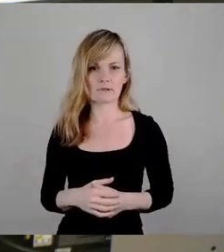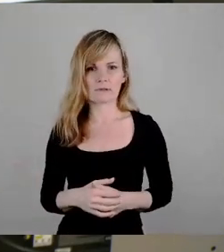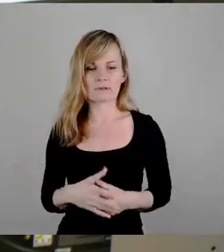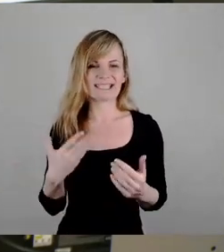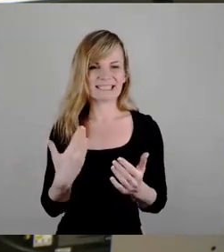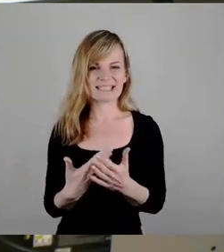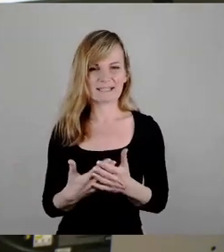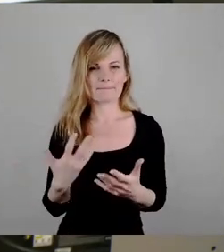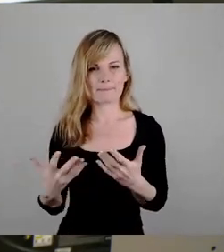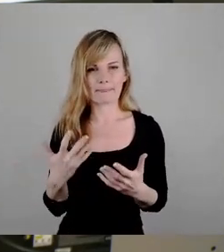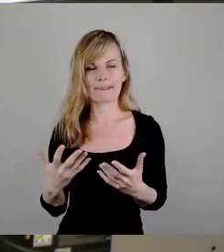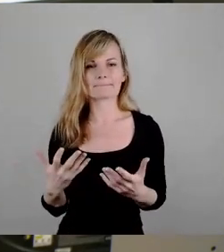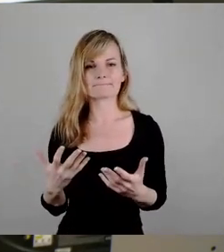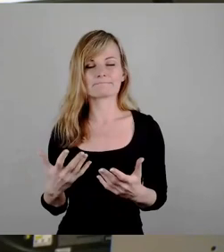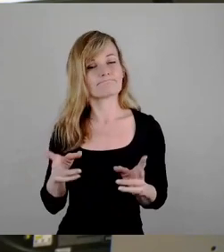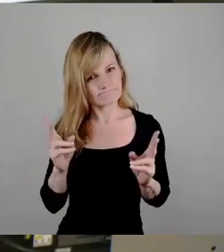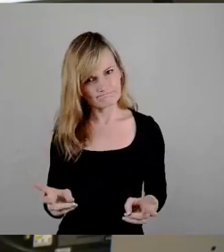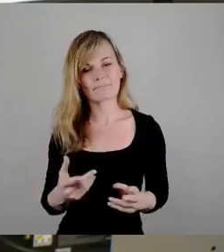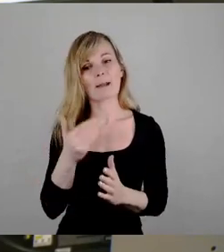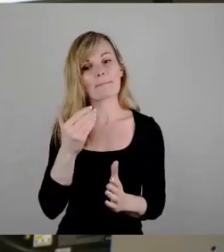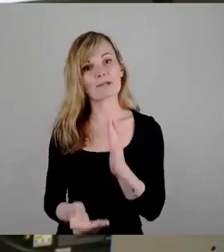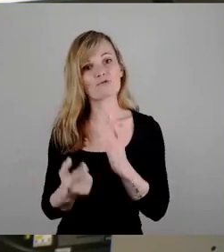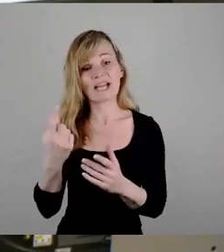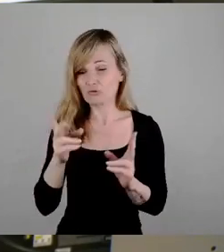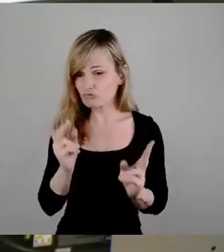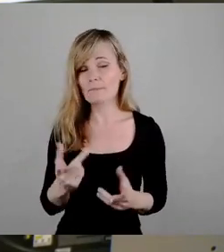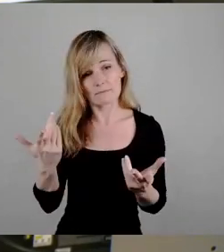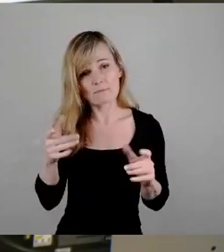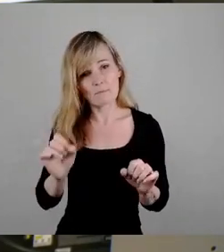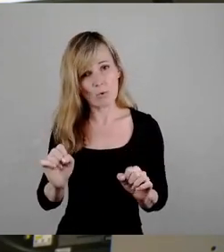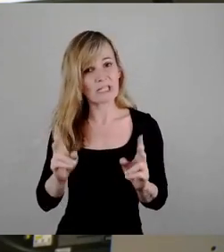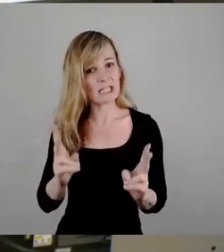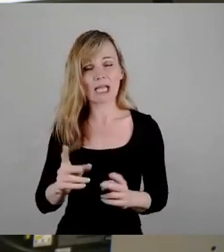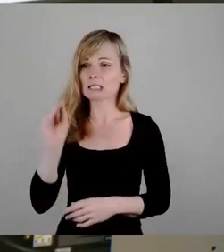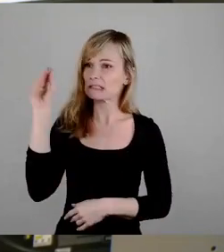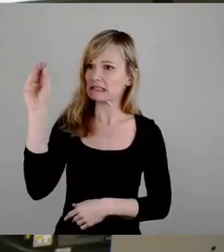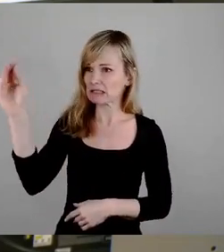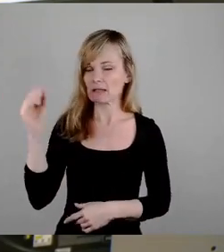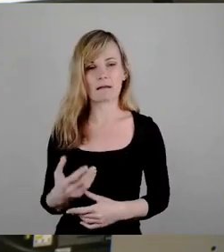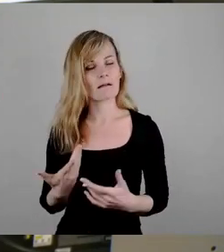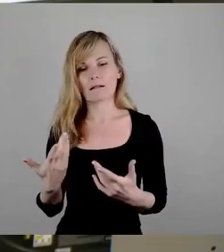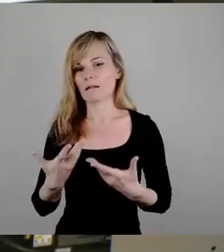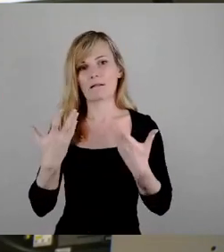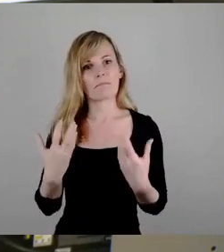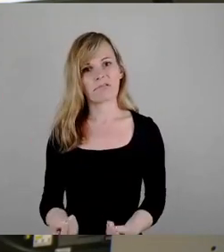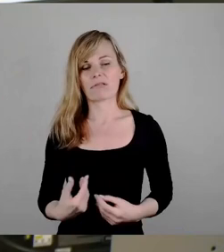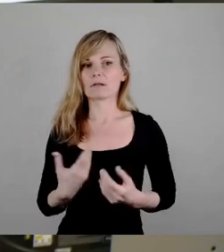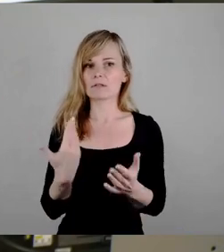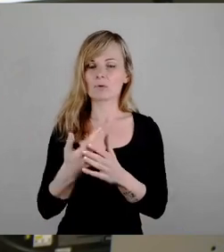durchaus berechtigte Beschwerde und demotiviert und ist auch kein gutes Bild für die Stadtverwaltung.